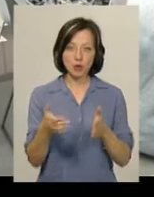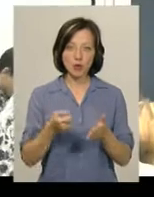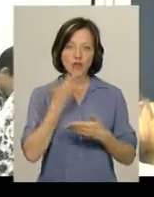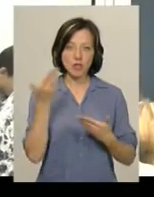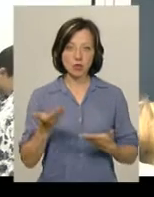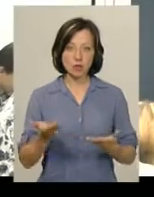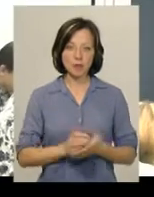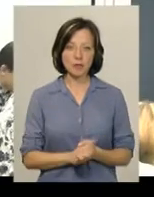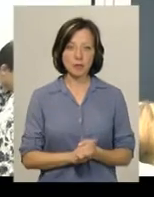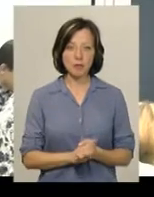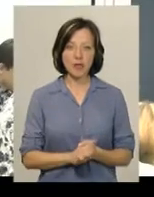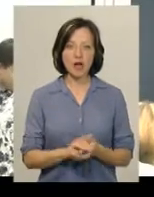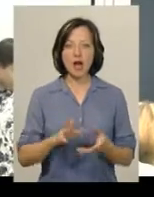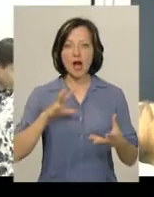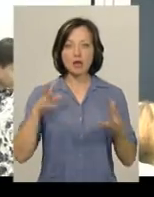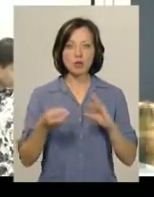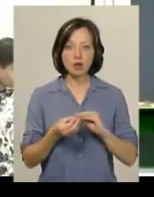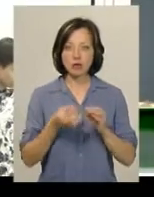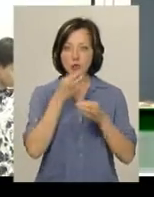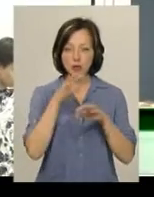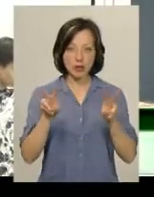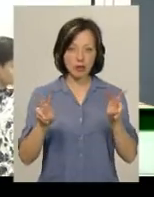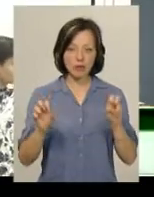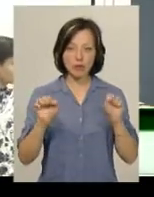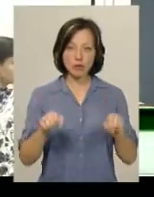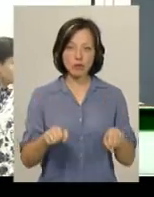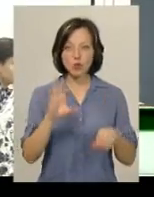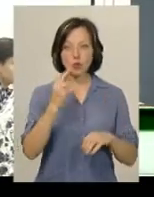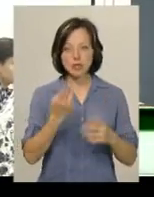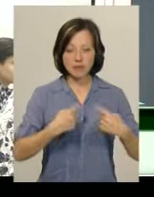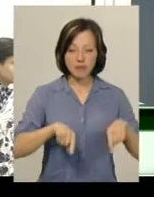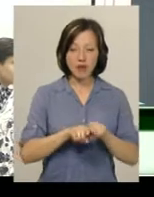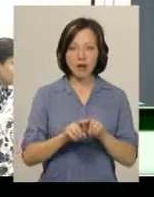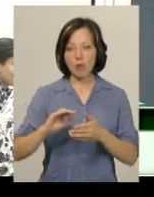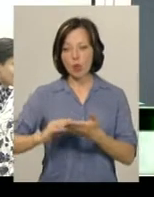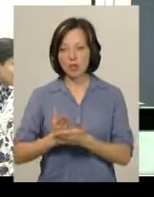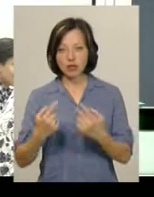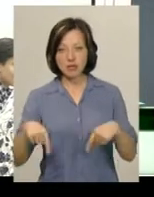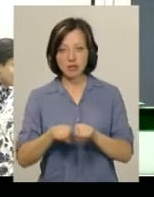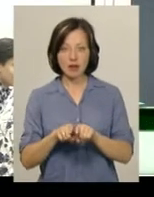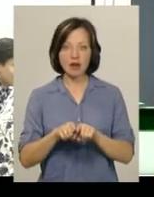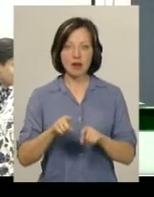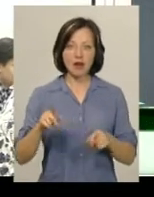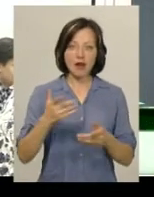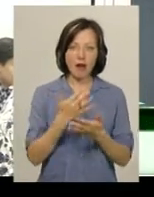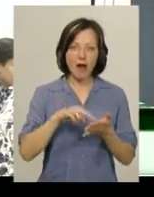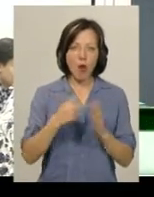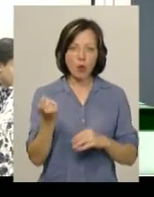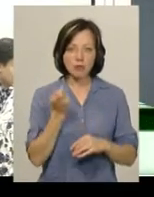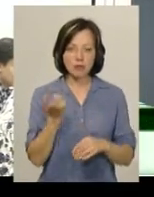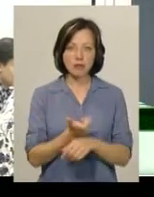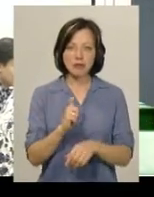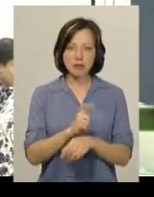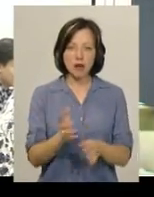виступу. Оголошується резолюція на будь-яку стем, тобто це може бути соціальна сфера, це може бути політична сфера, геополітична, економічна, тобто